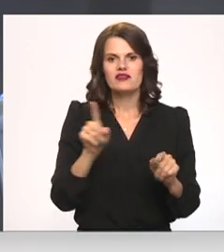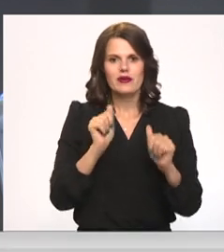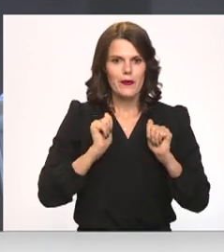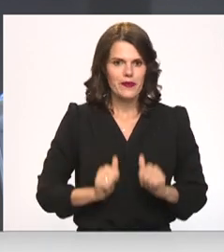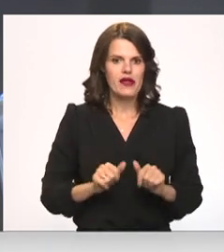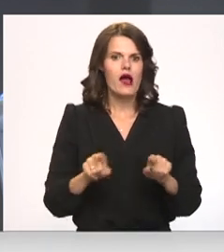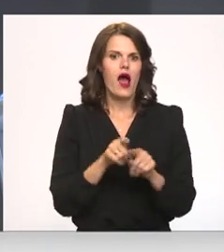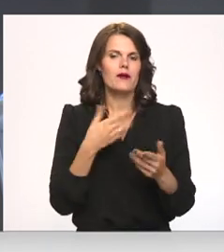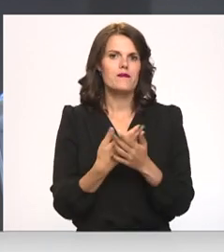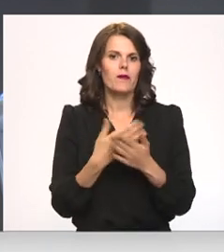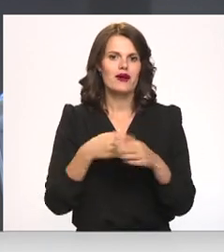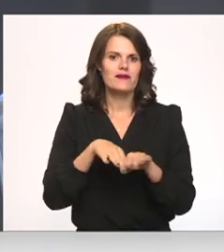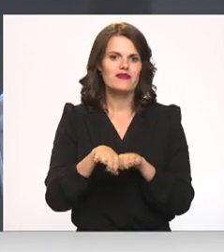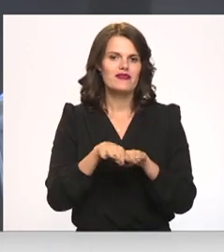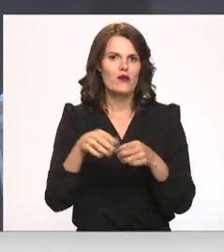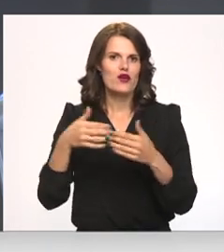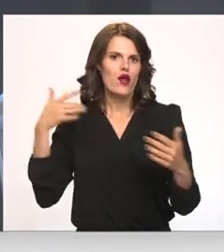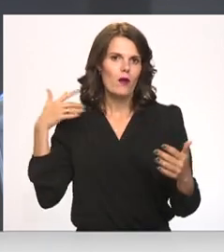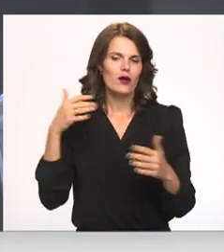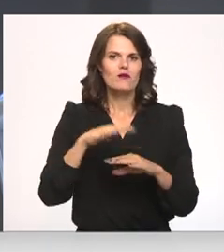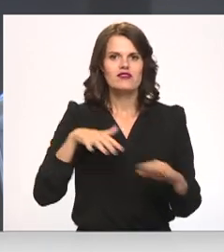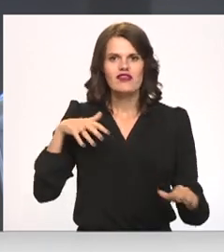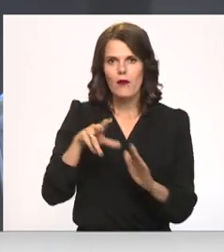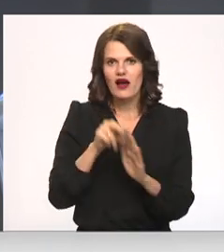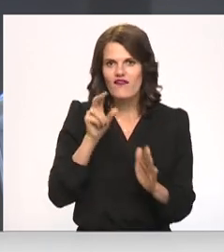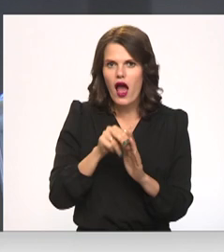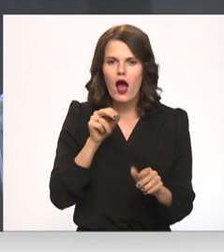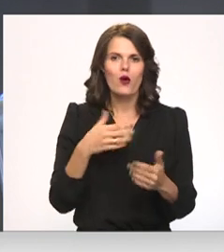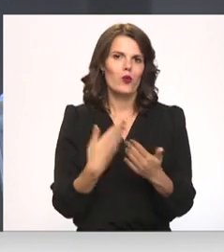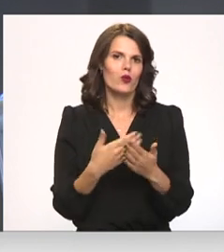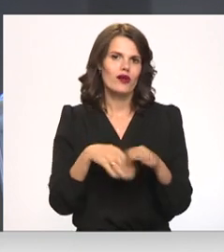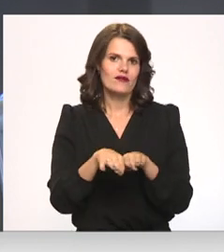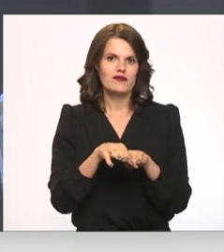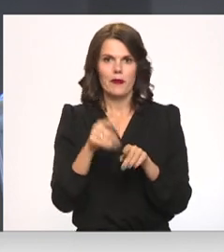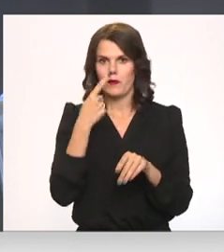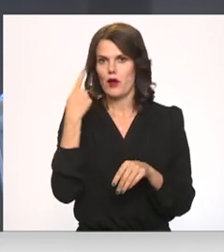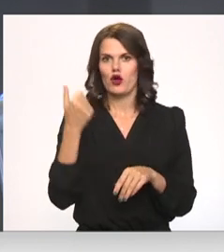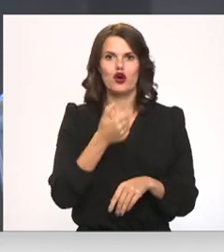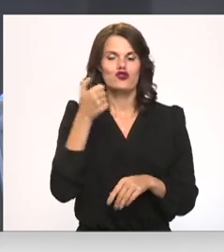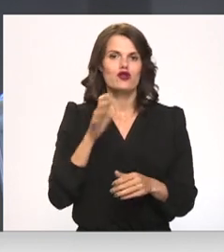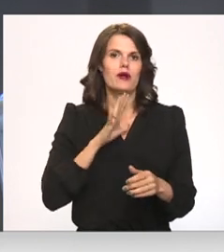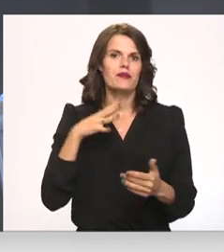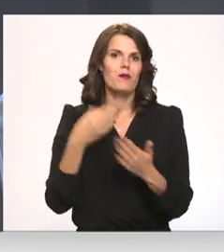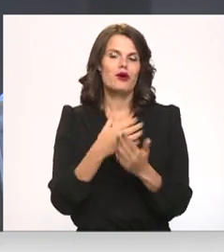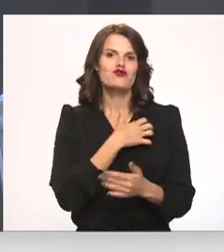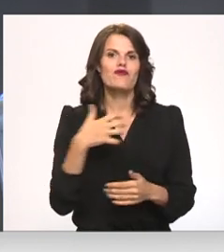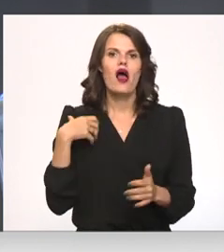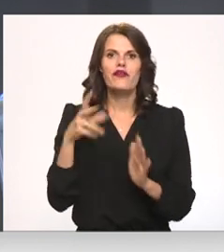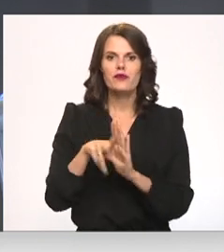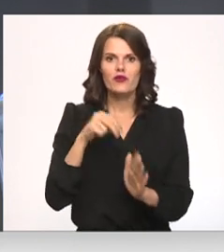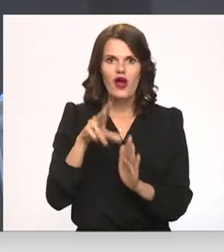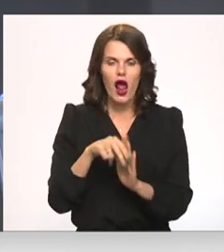Arī iesalīdzinam ar iepriekšējām saimas vēlēšanām un arī iesalīdzinam pagājušajā noktikušajām pašvaldību vēlēšanām.